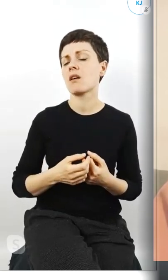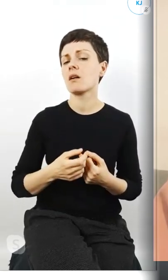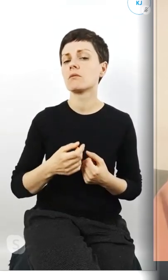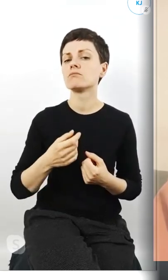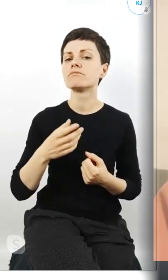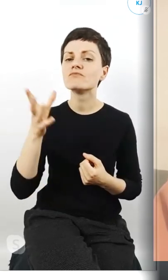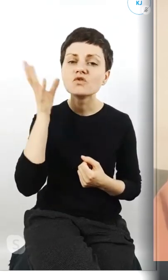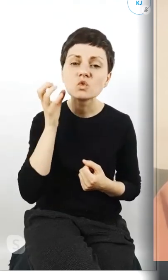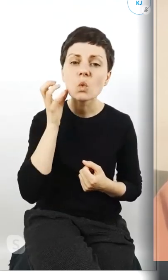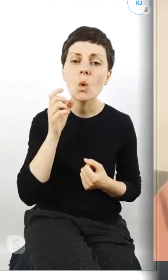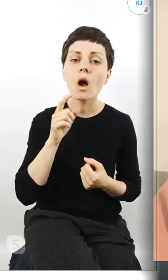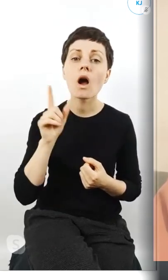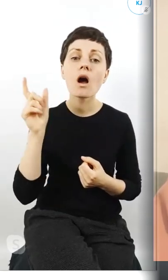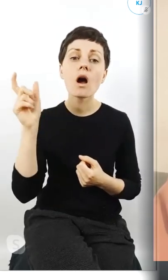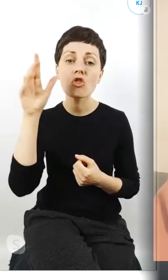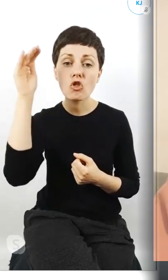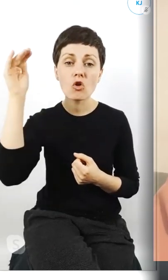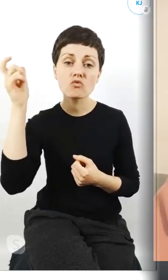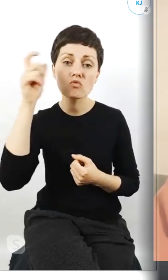młodych